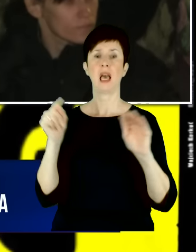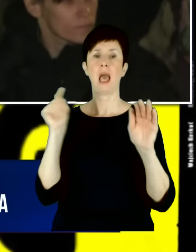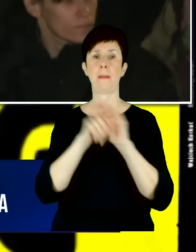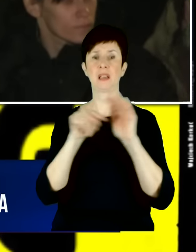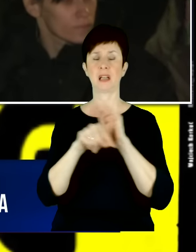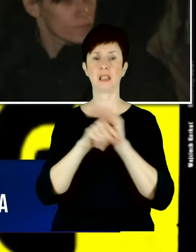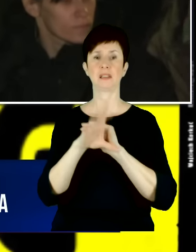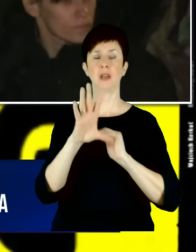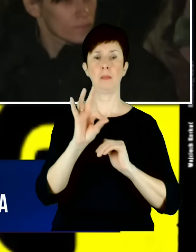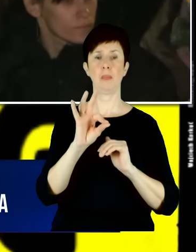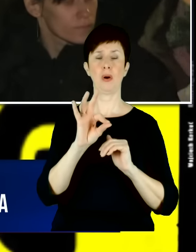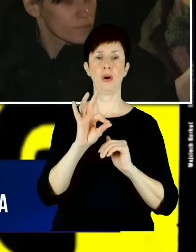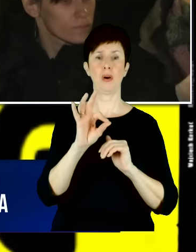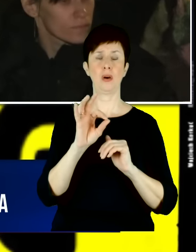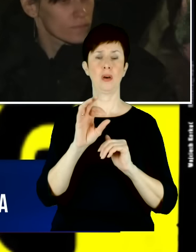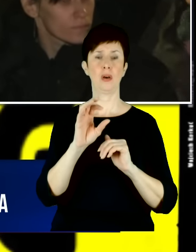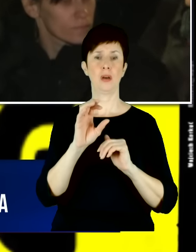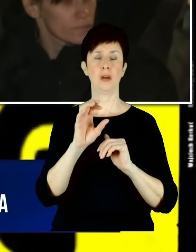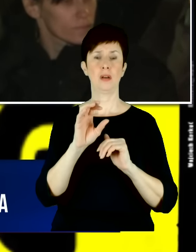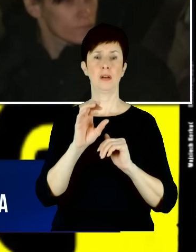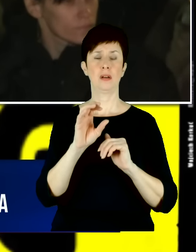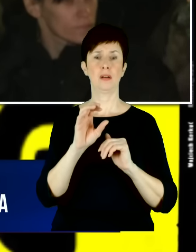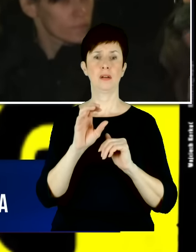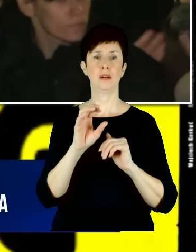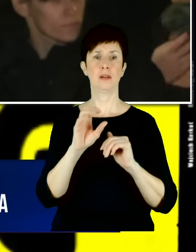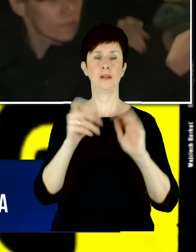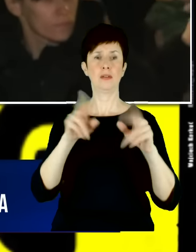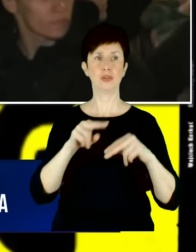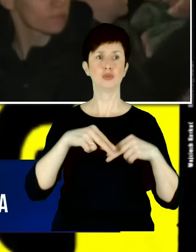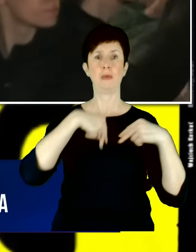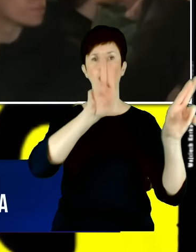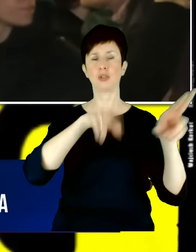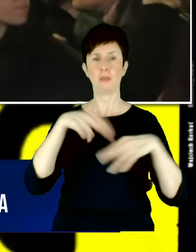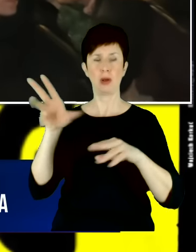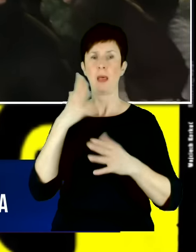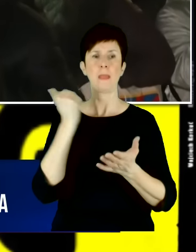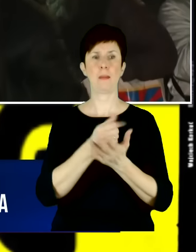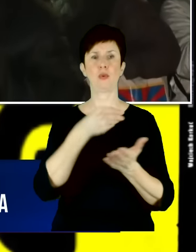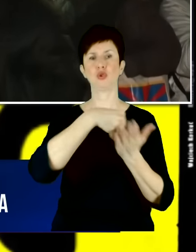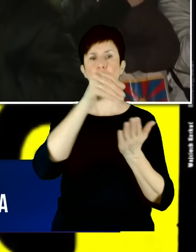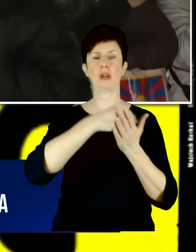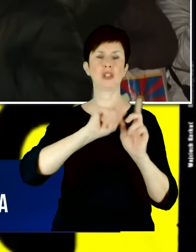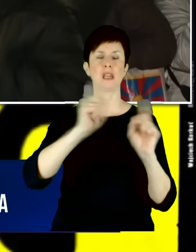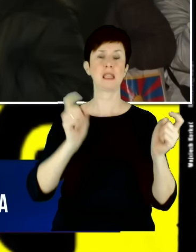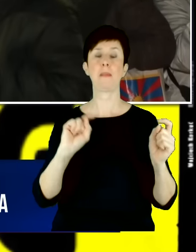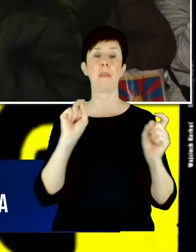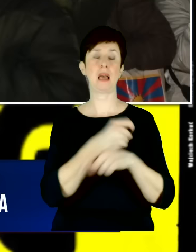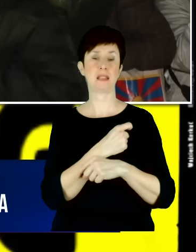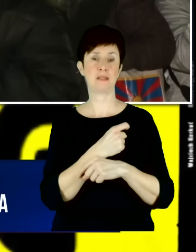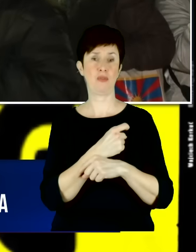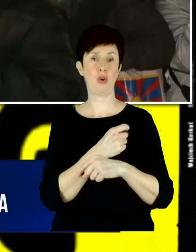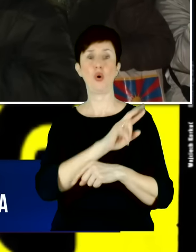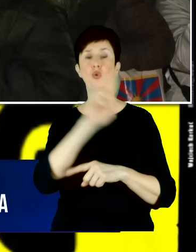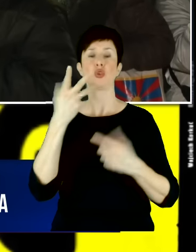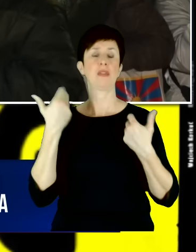móc ją dzielić czy odsyłać i nie płacić innym krajom, które być może nie są chętne